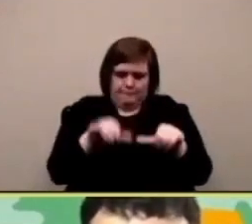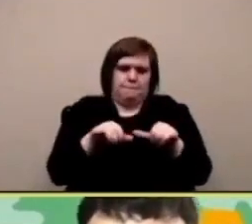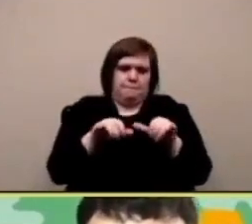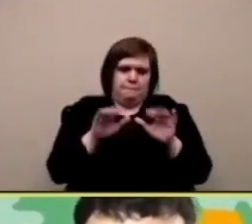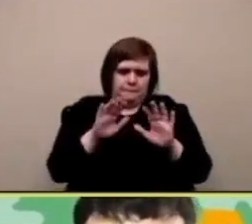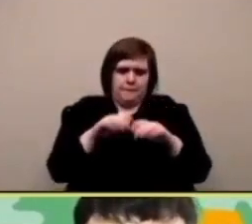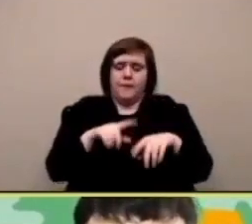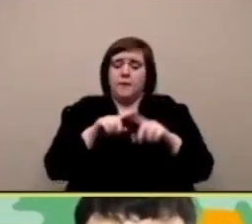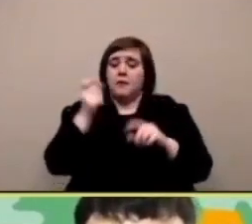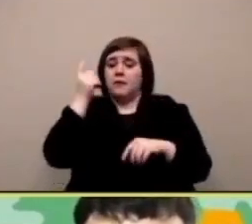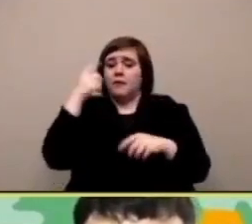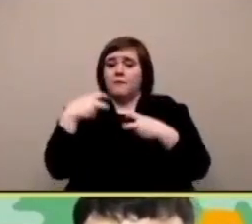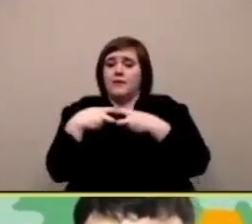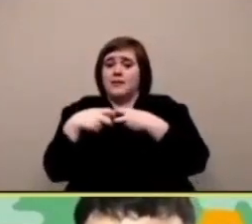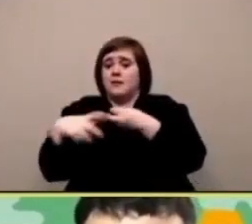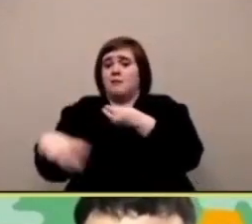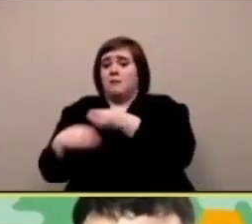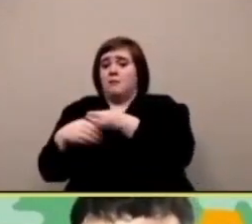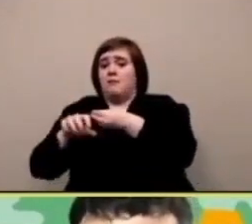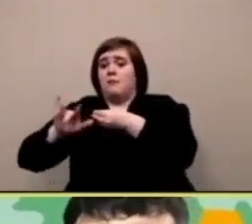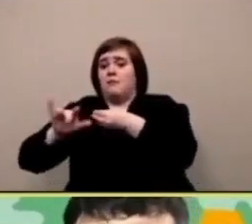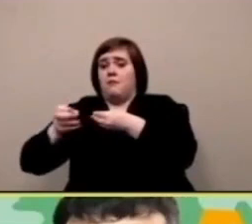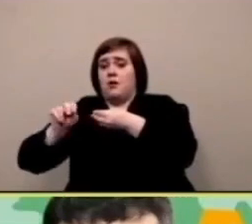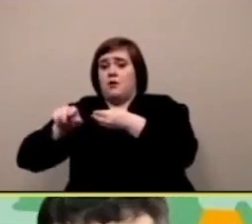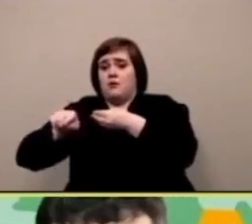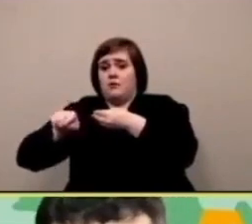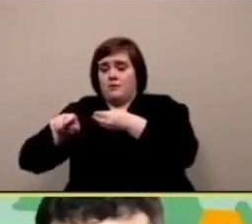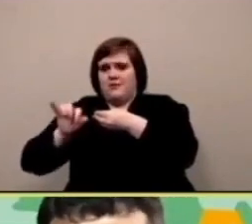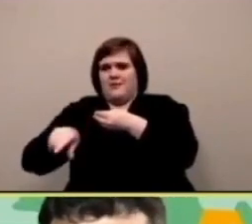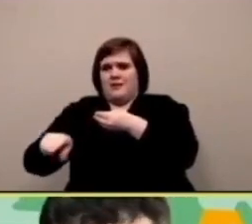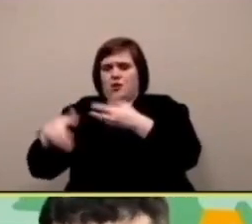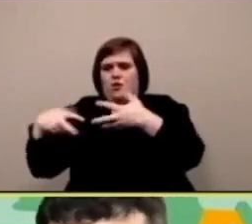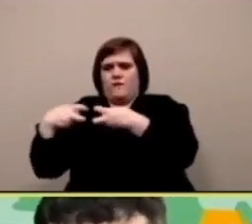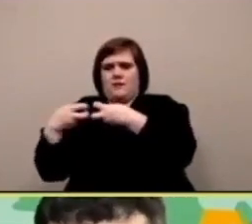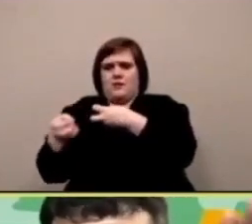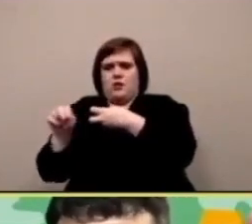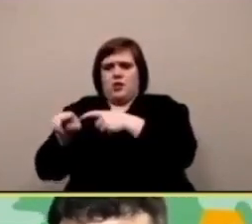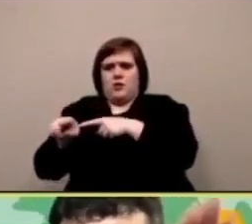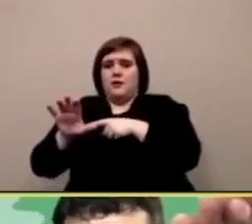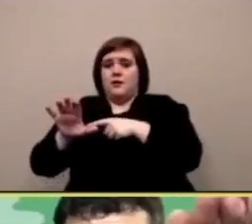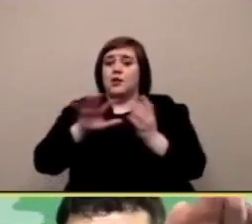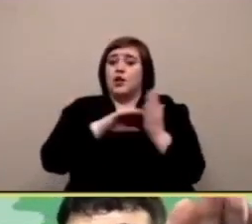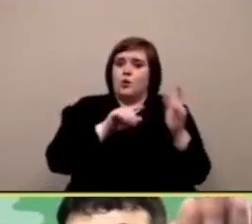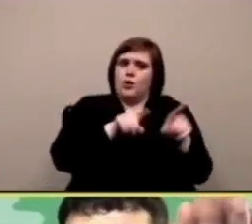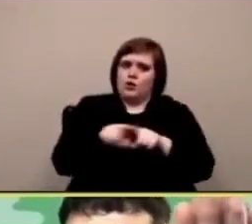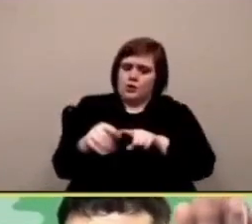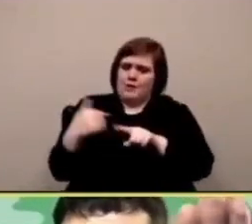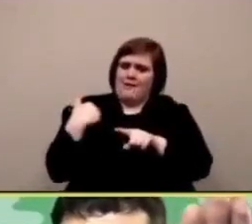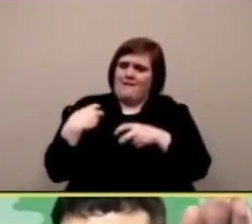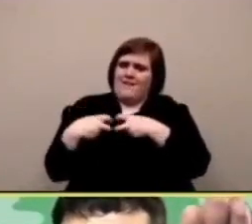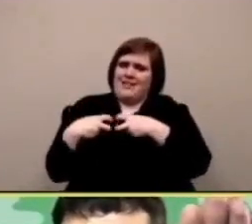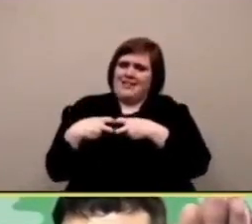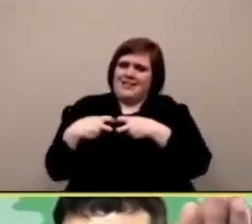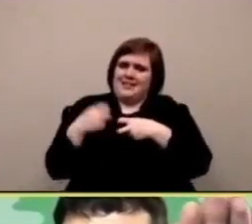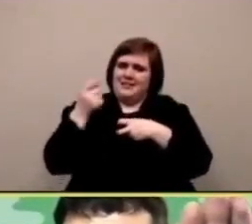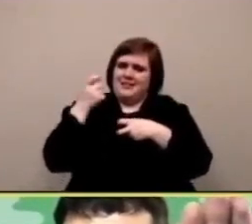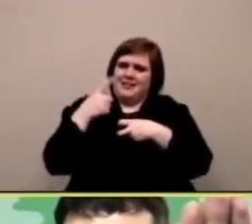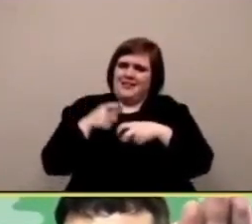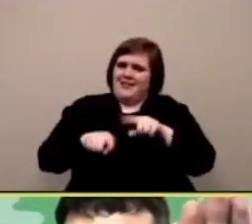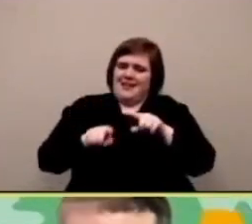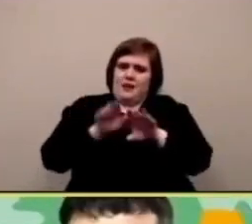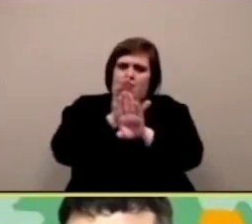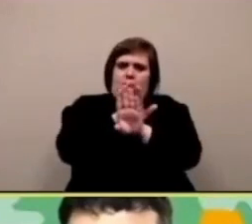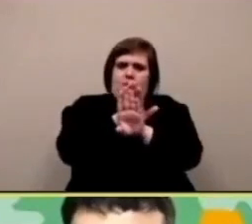una copia esatta dello spread nello stesso luogo però con questa estensione fisica